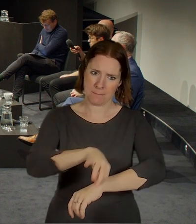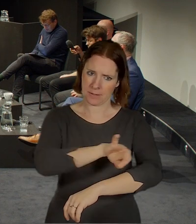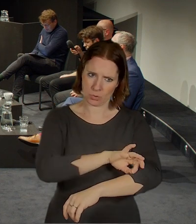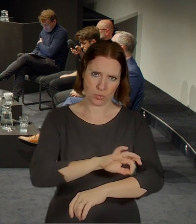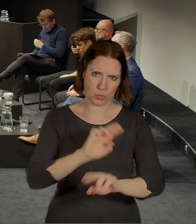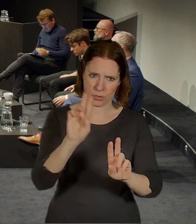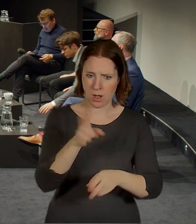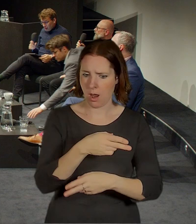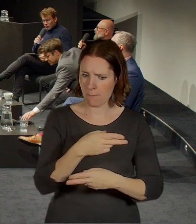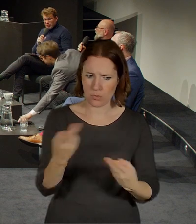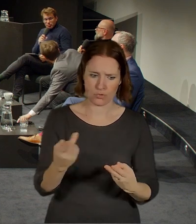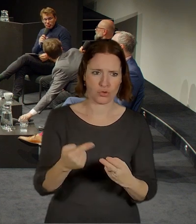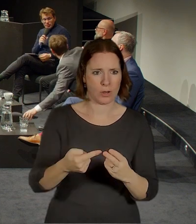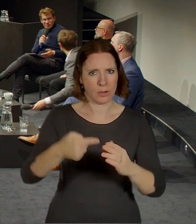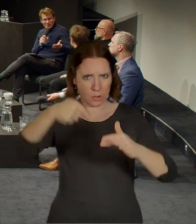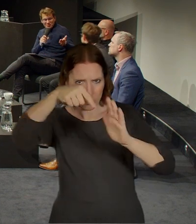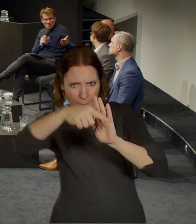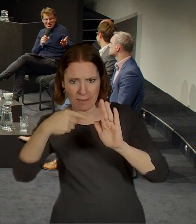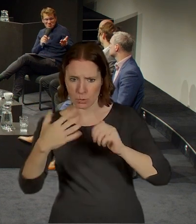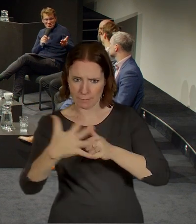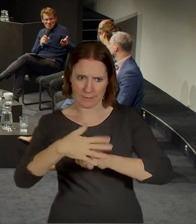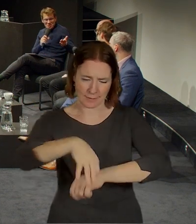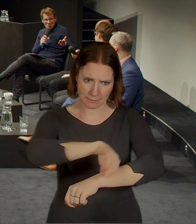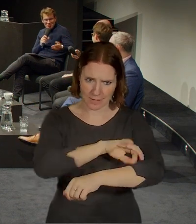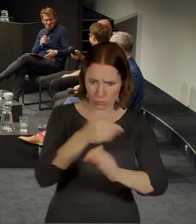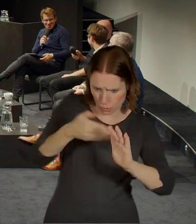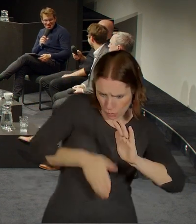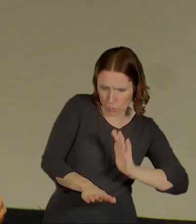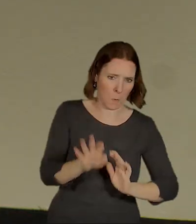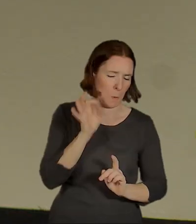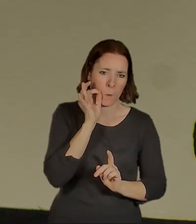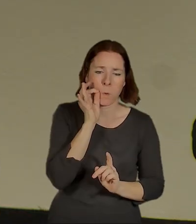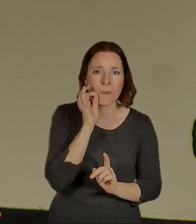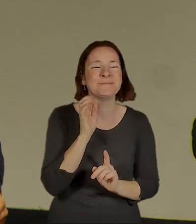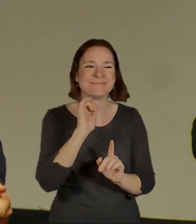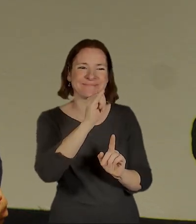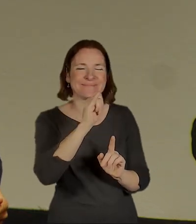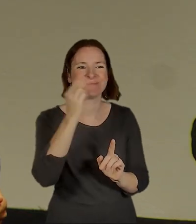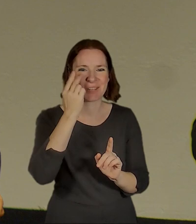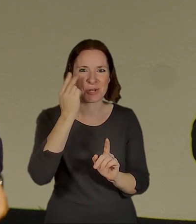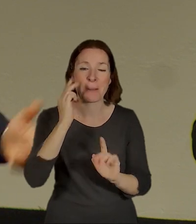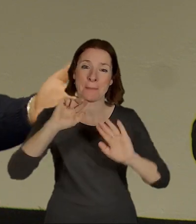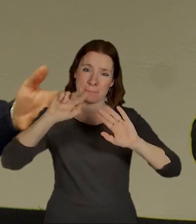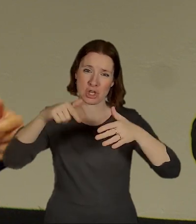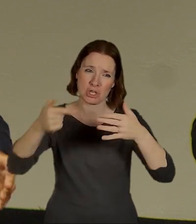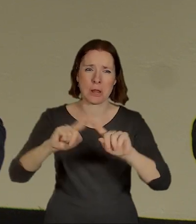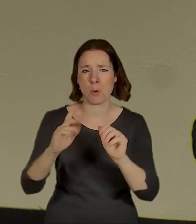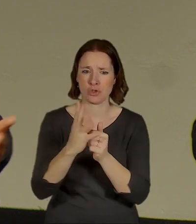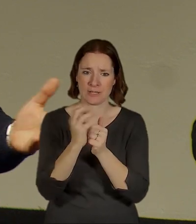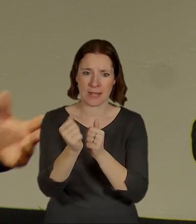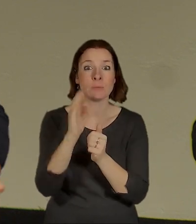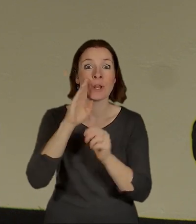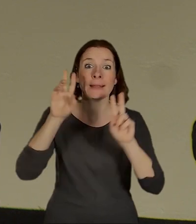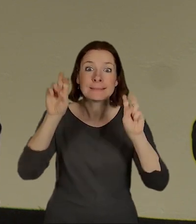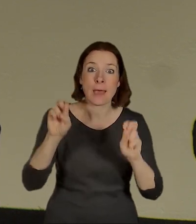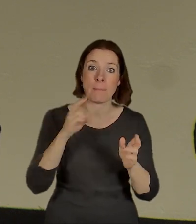metrů. My tady budeme mít vlastně příští nebo popříští týden téma právě železnice a dopravy,